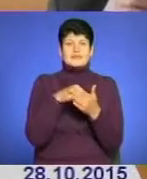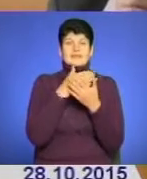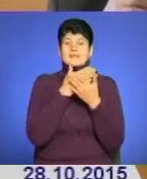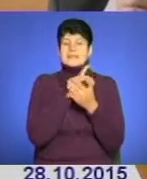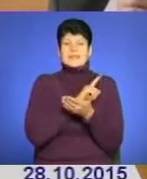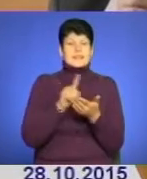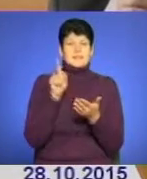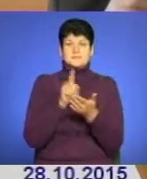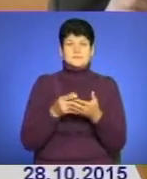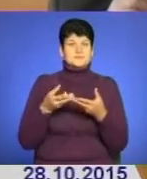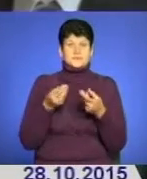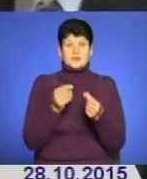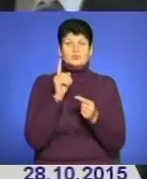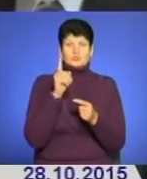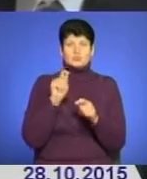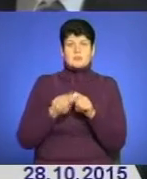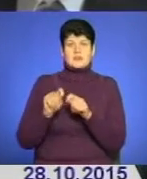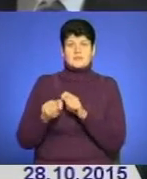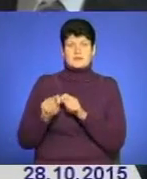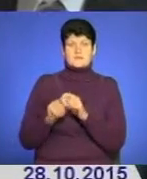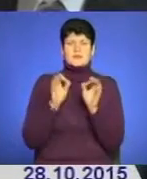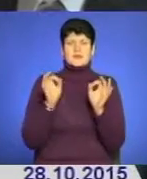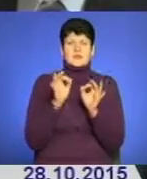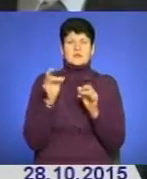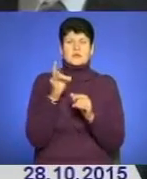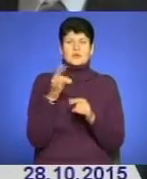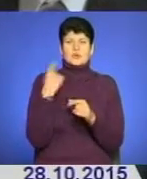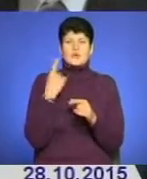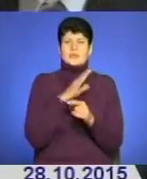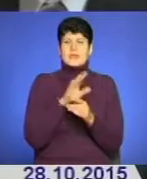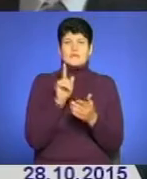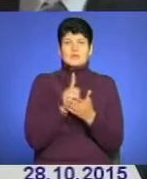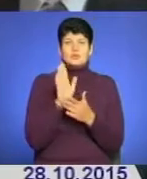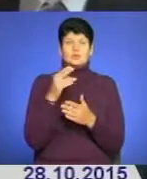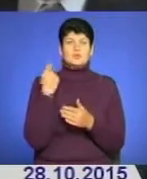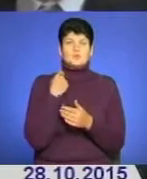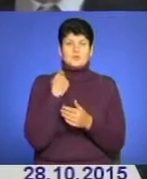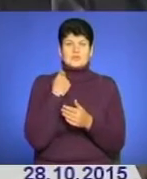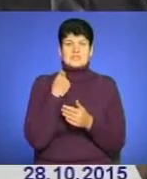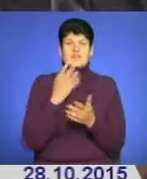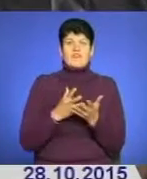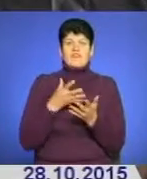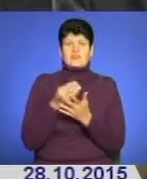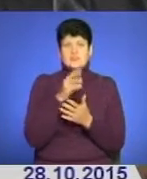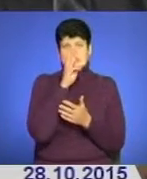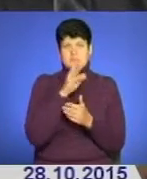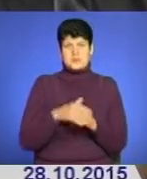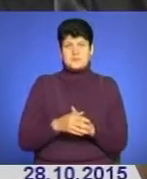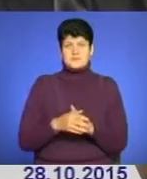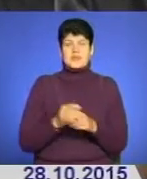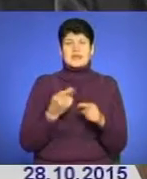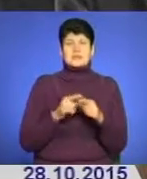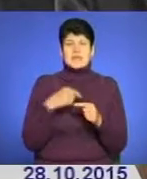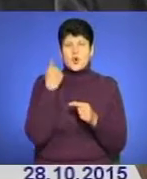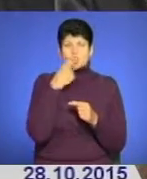виплачуватися, тому будуть перевірки. В жодному районі області не повинно бути заборгованості з виплати заробітної плати. Це